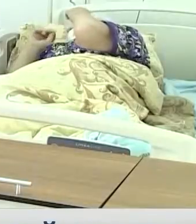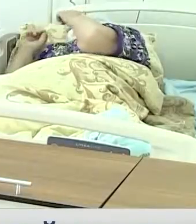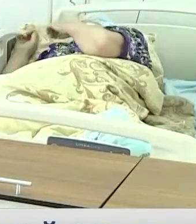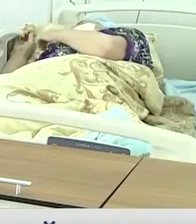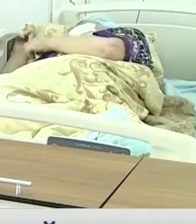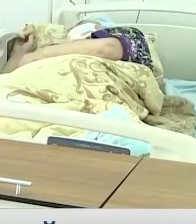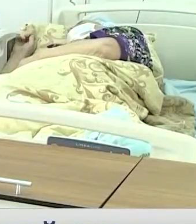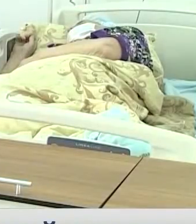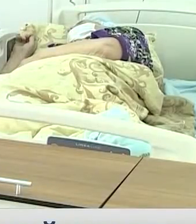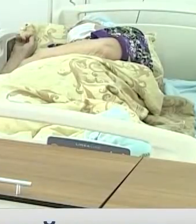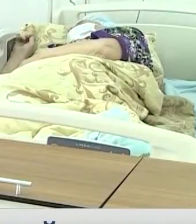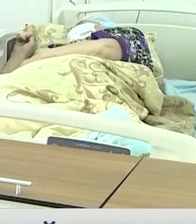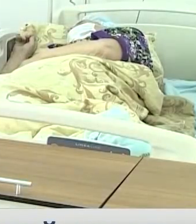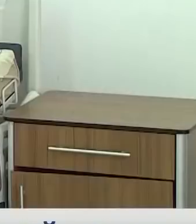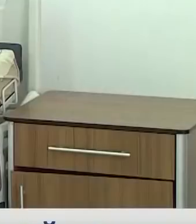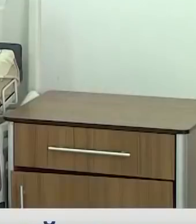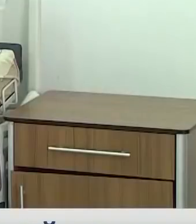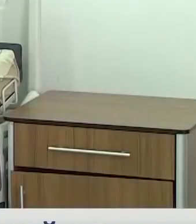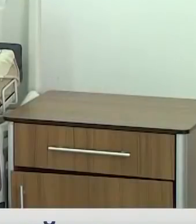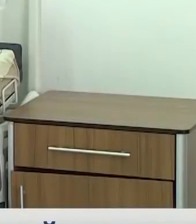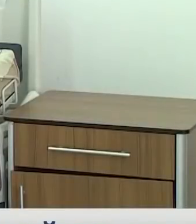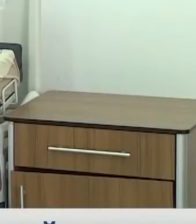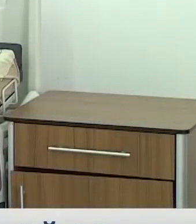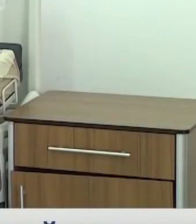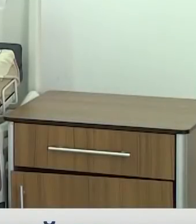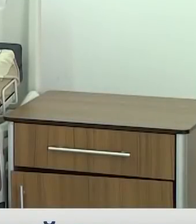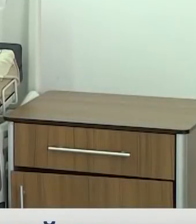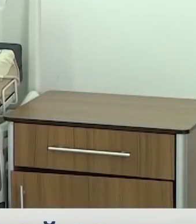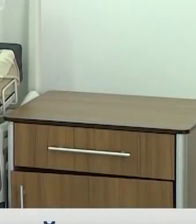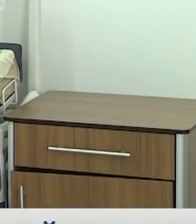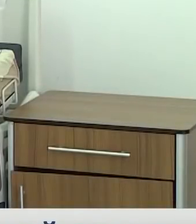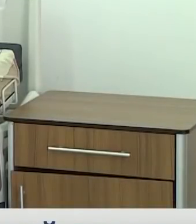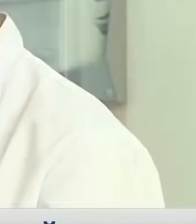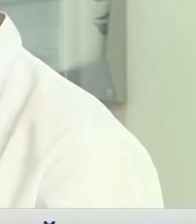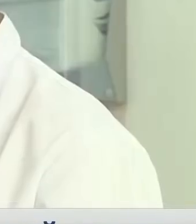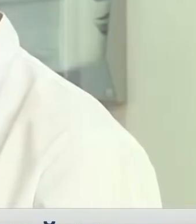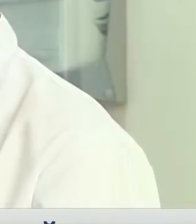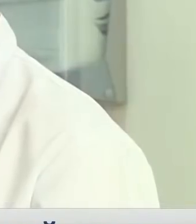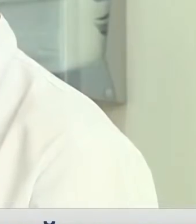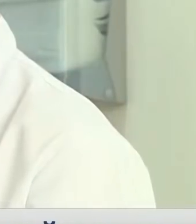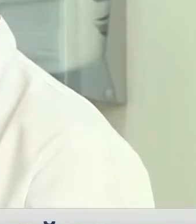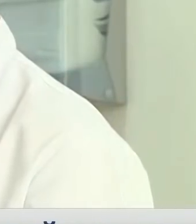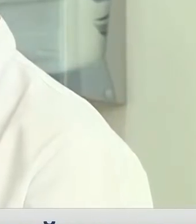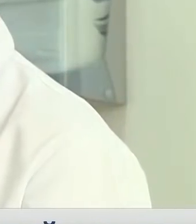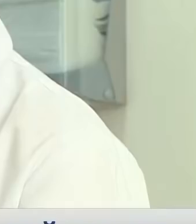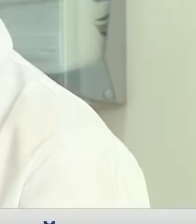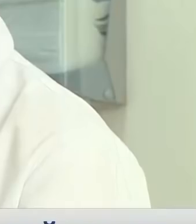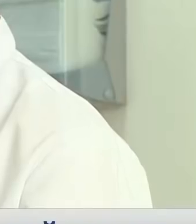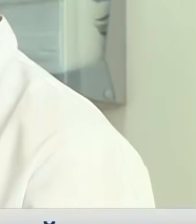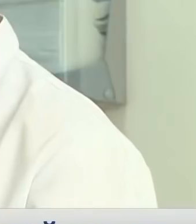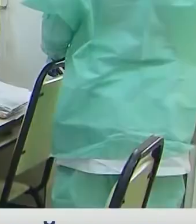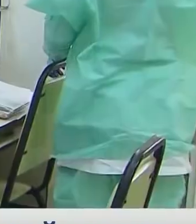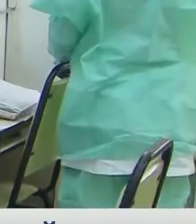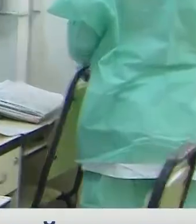-Казахстанская области. Отмечу, в этих регионах вводятся строгие ограничения. В желтой зоне три области. Актюбинская, Алматинская,